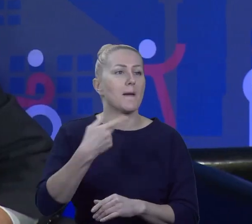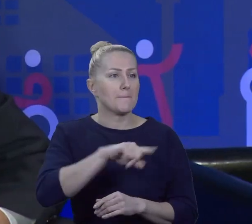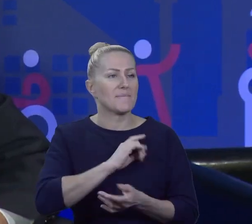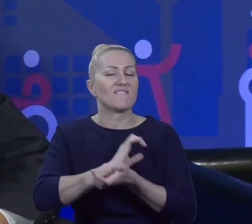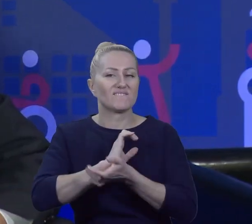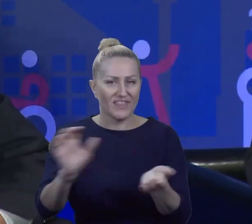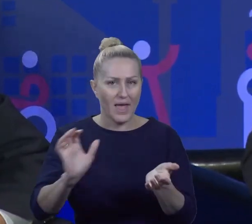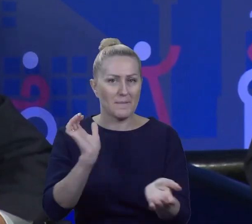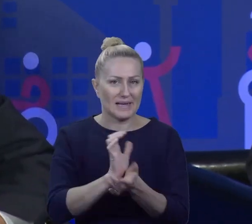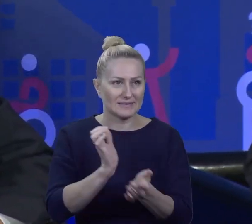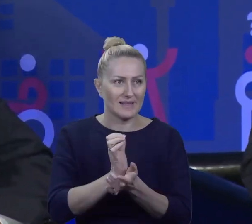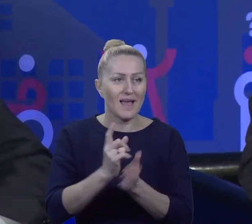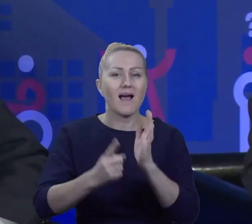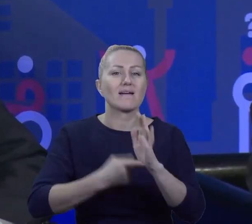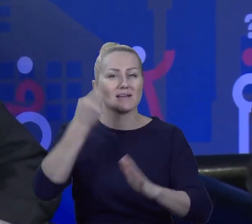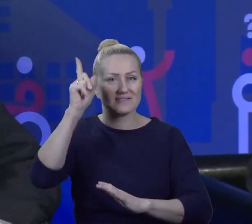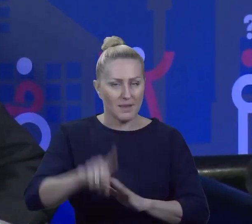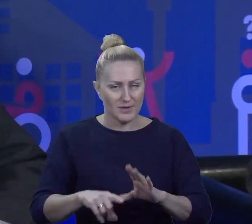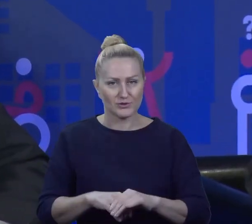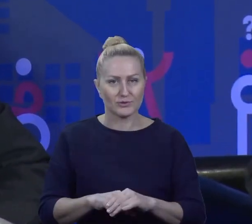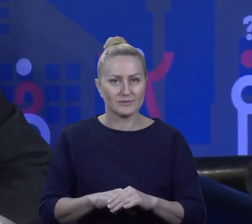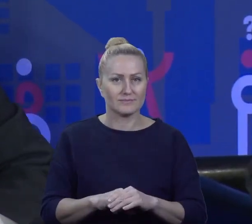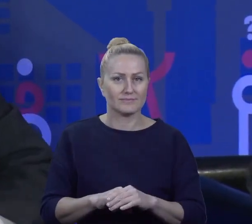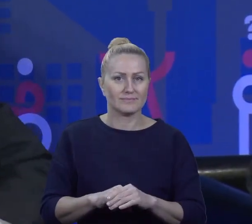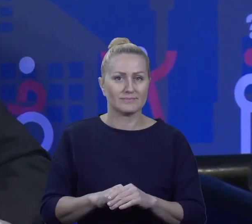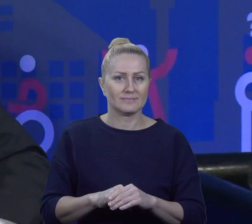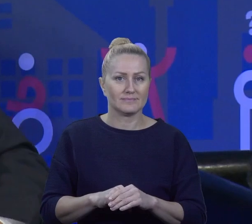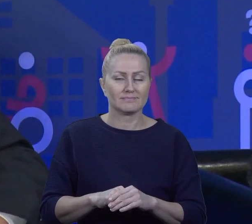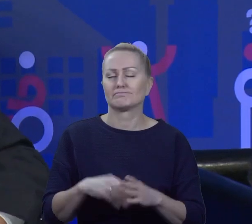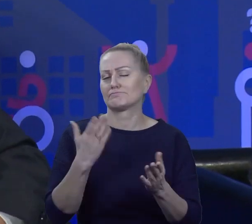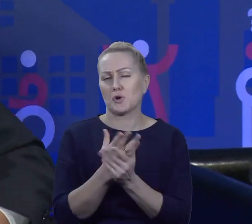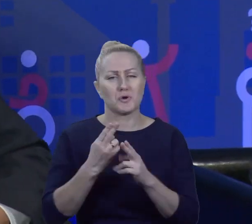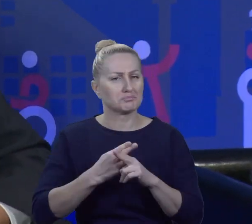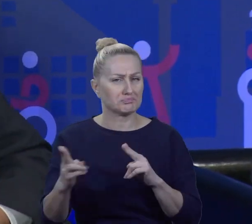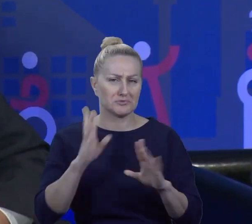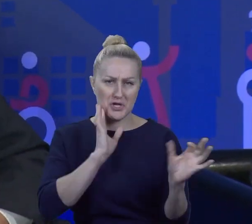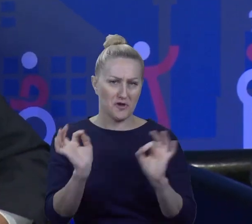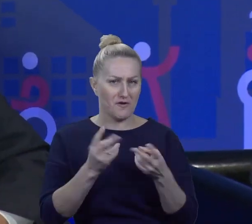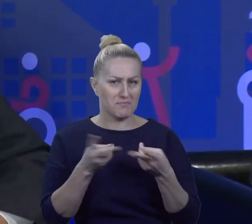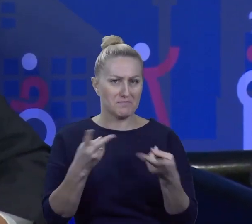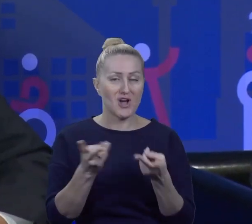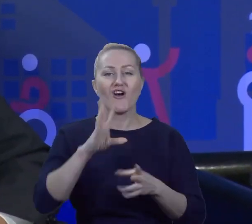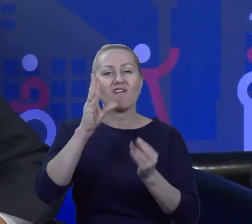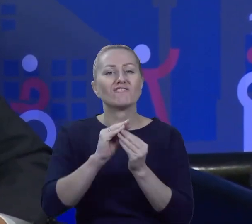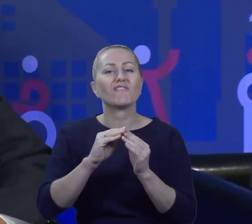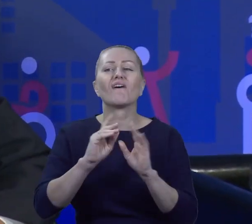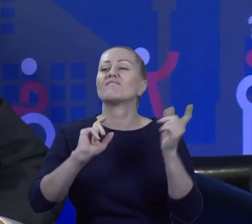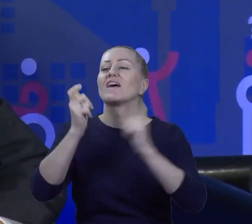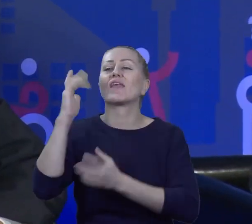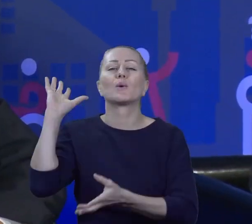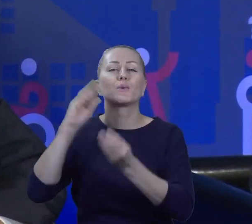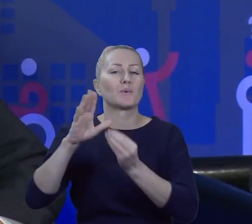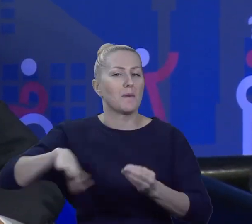raz na miesiąc. Jest to czysto informacyjna sprawa o wszystkim, co się wydarzyło w mieście. Oczywiście